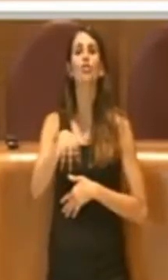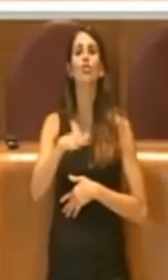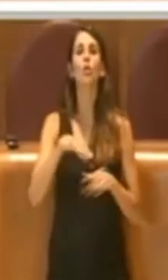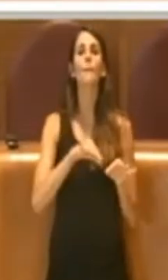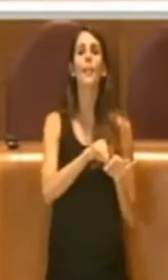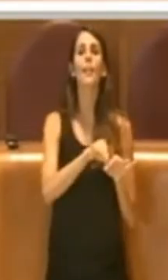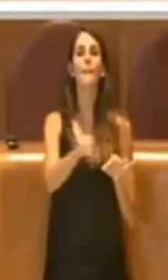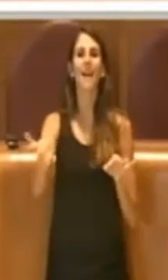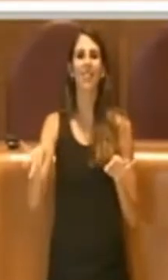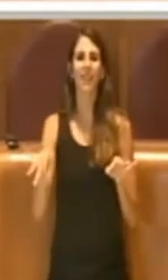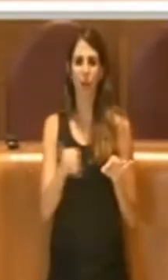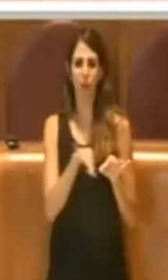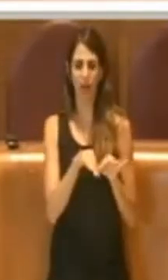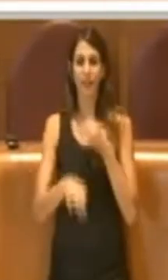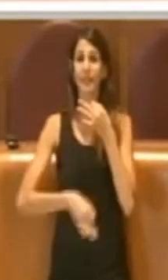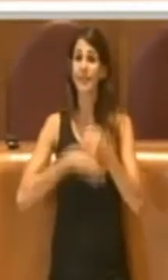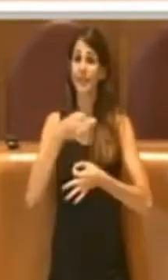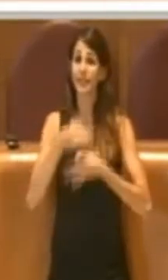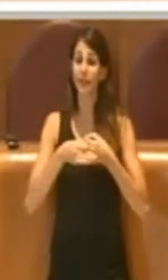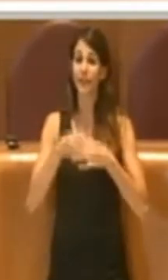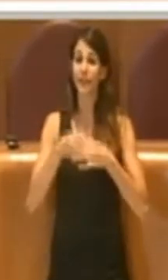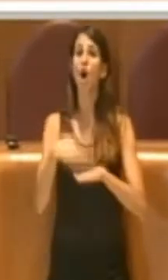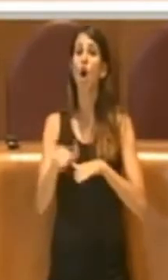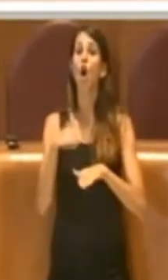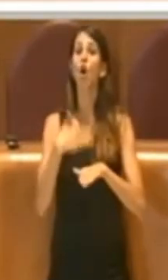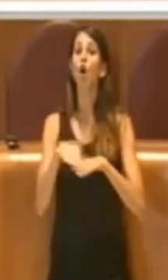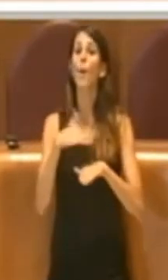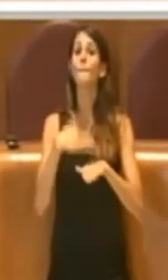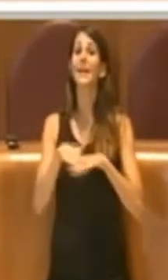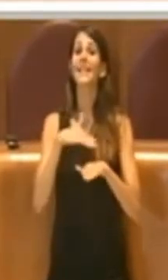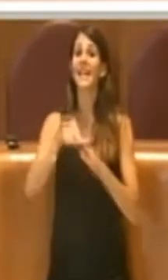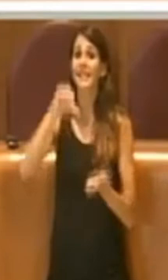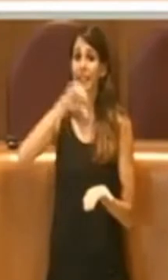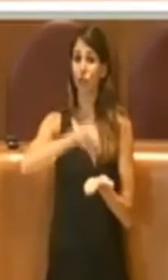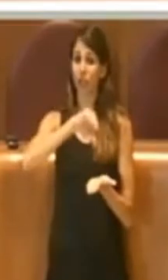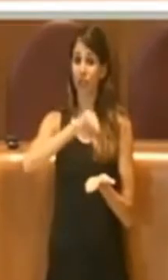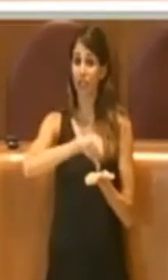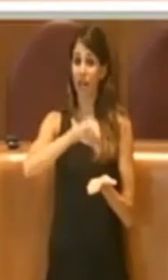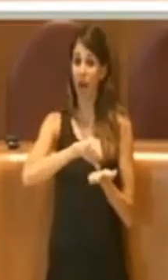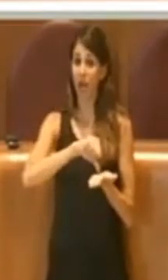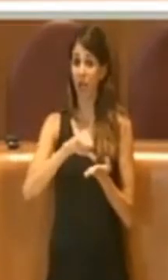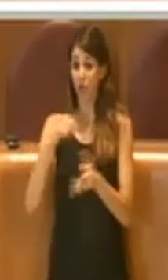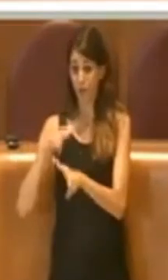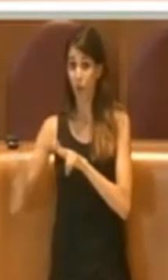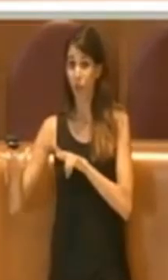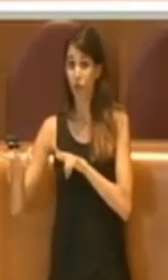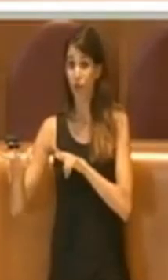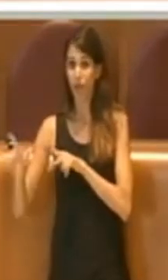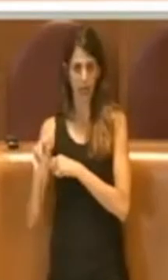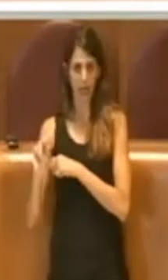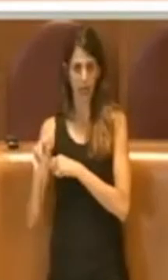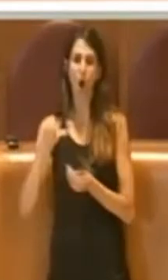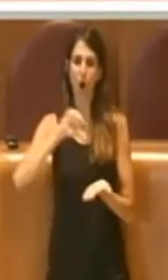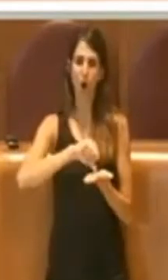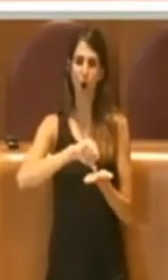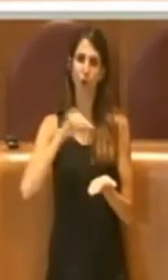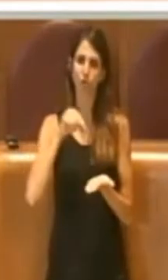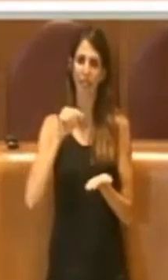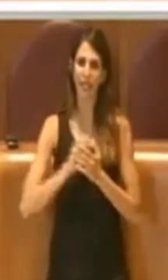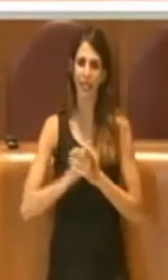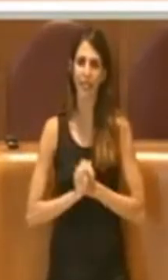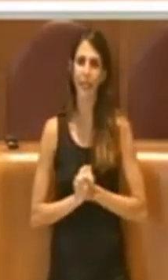competenza dipartimentale, quindi centrale, non municipale, e che